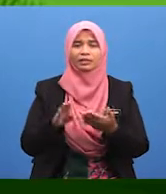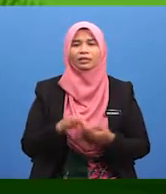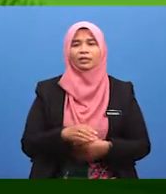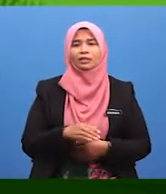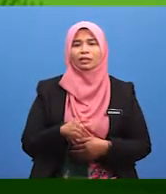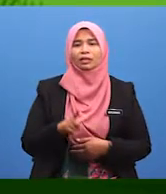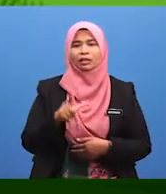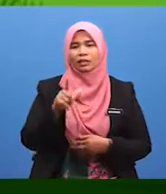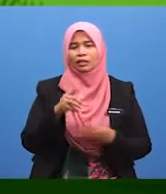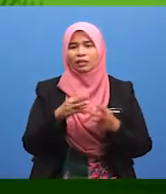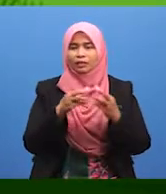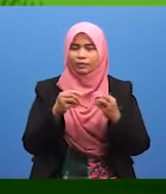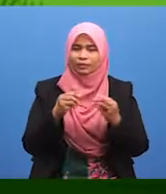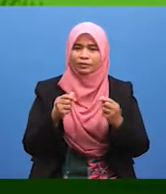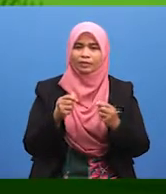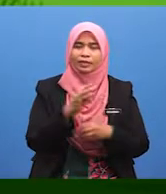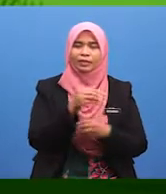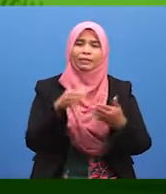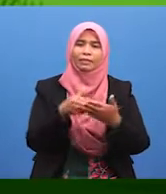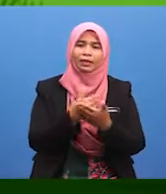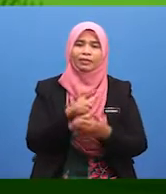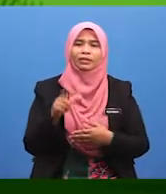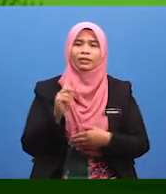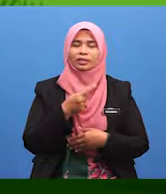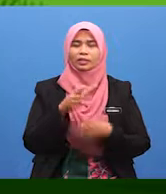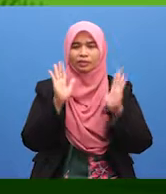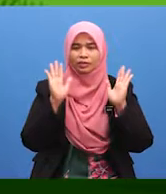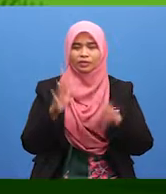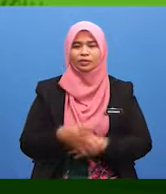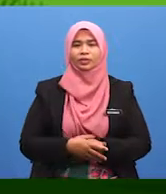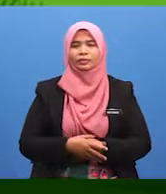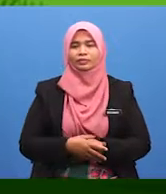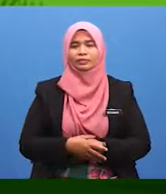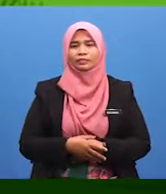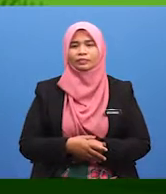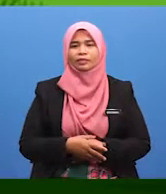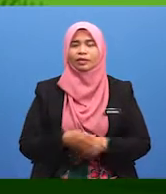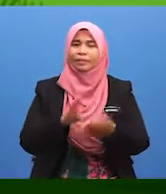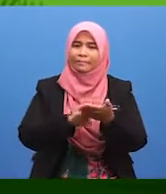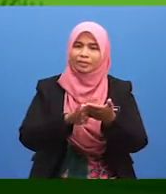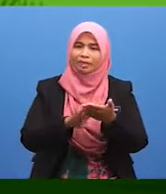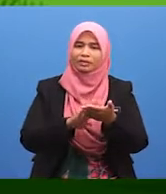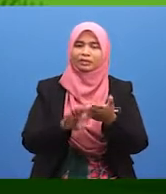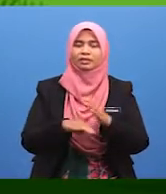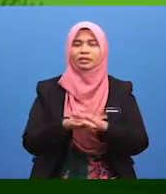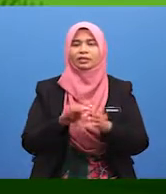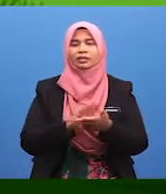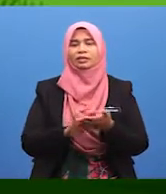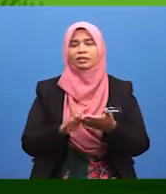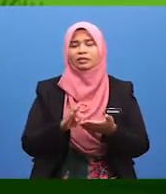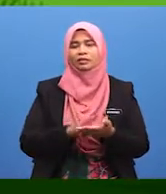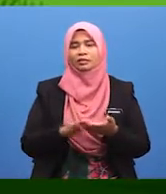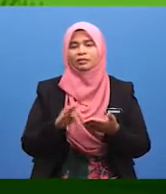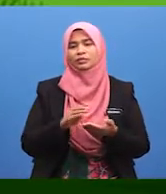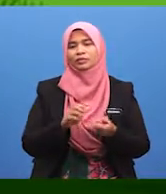bersihkan dulu dan barulah kita bersolat. Ia ni, bersihkan lumpur itu basuh dengan